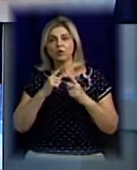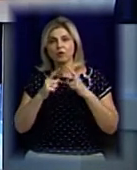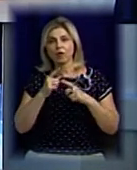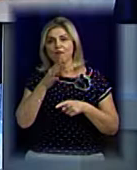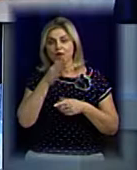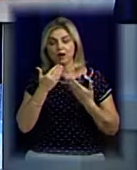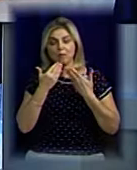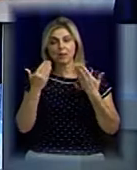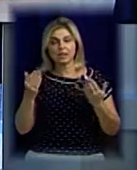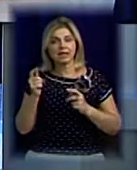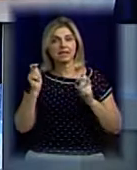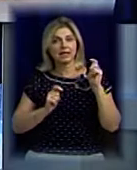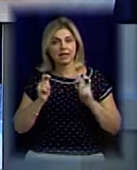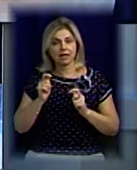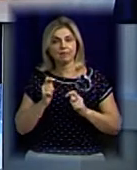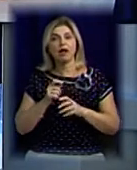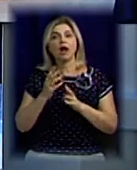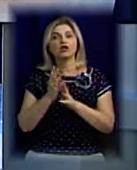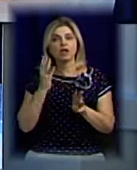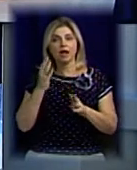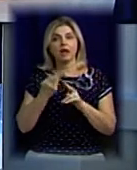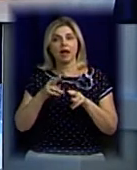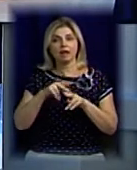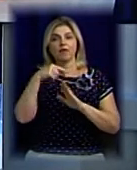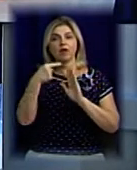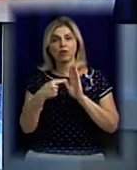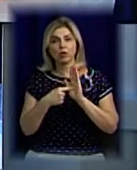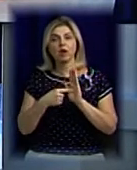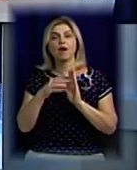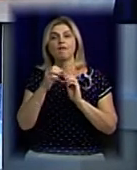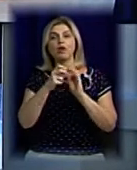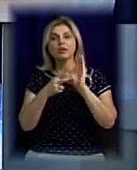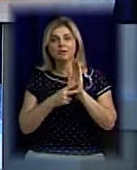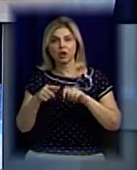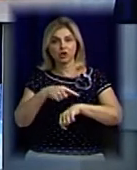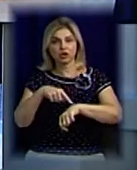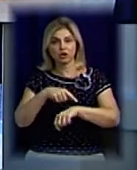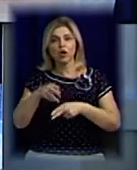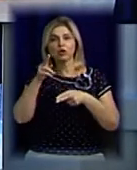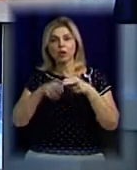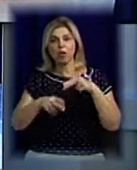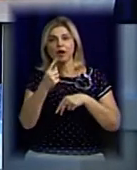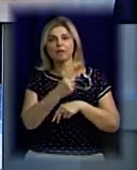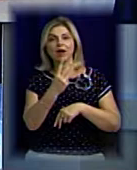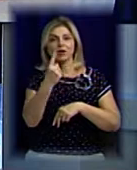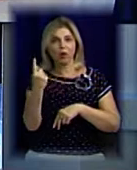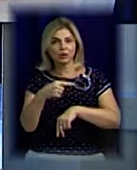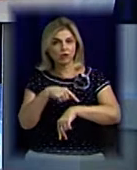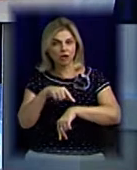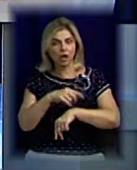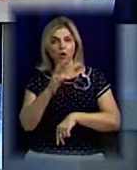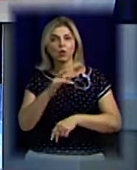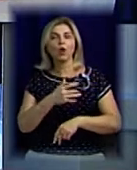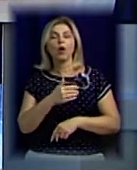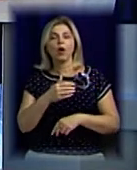останньої сесії. Черга до цього питання порядку денного дійшла у 18-й годині, закінчила у 21-й. Хоча міський голова